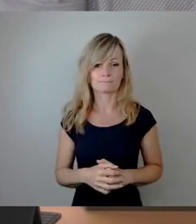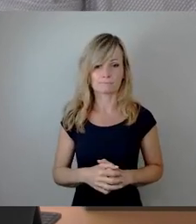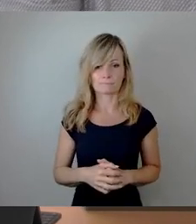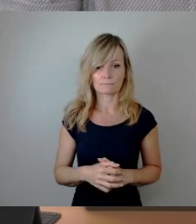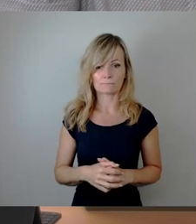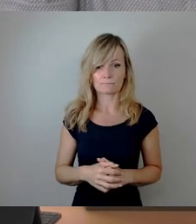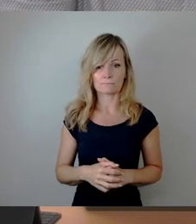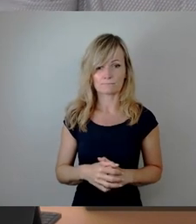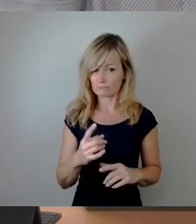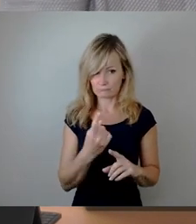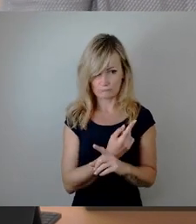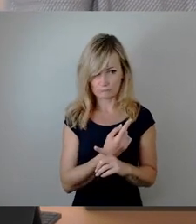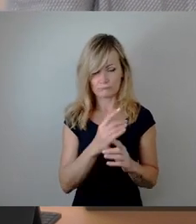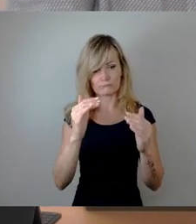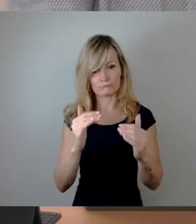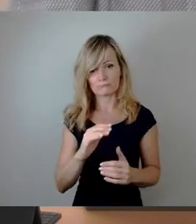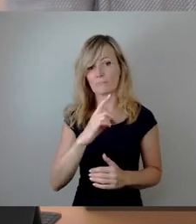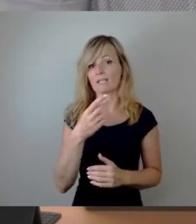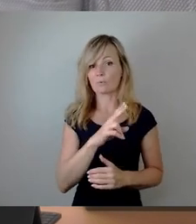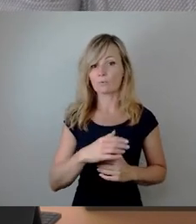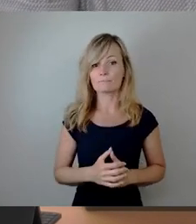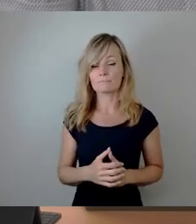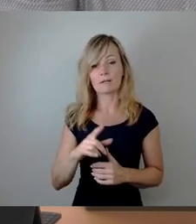verzichtet CDU, Frau Ahnert.